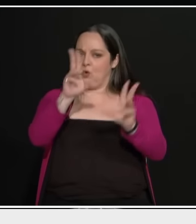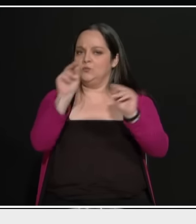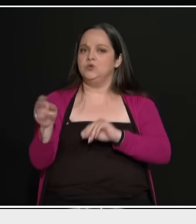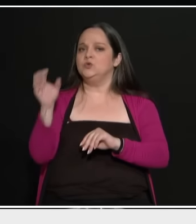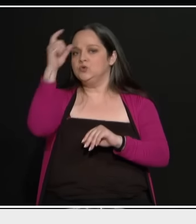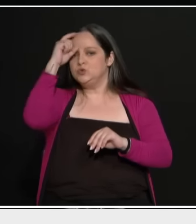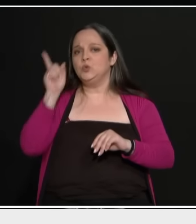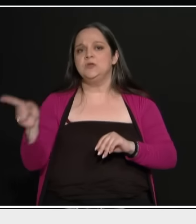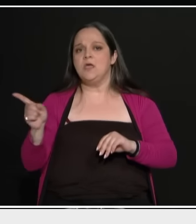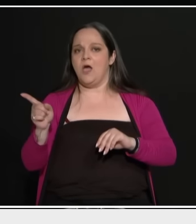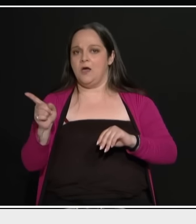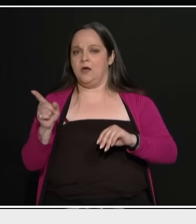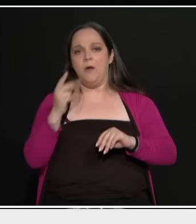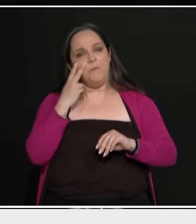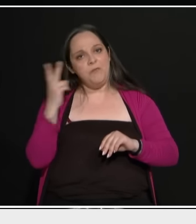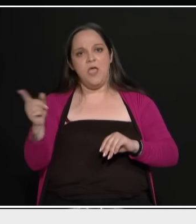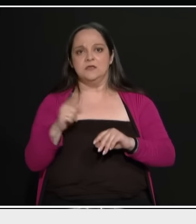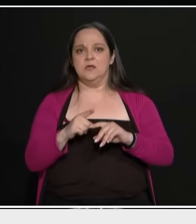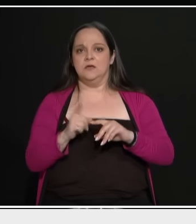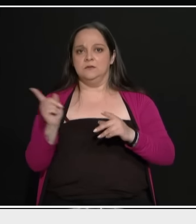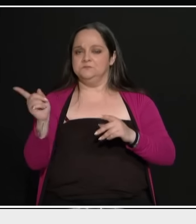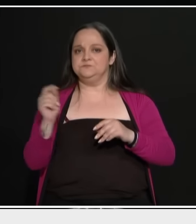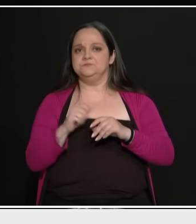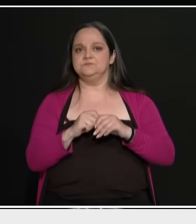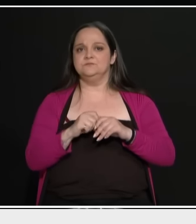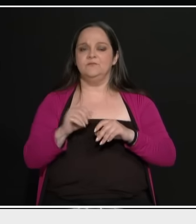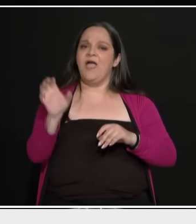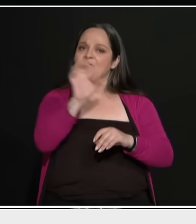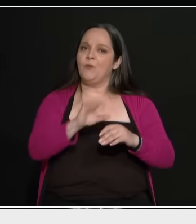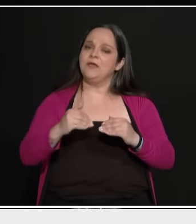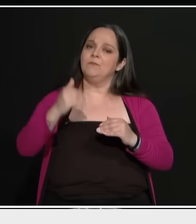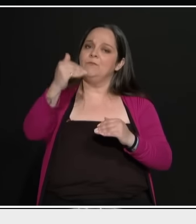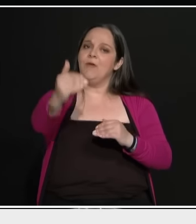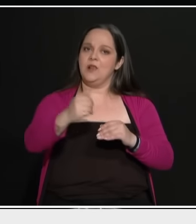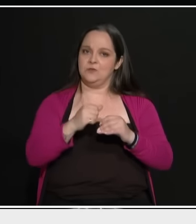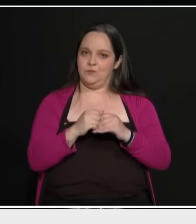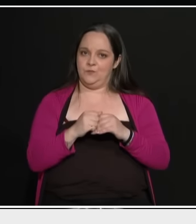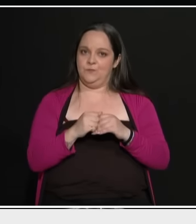Πιένετε στην Τουρκία να πείτε, ρε παιδιά, ευρωπαϊκοί προοπτικοί, να δεις τι θα σου πούνε.